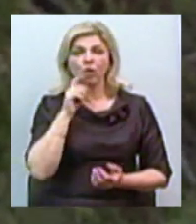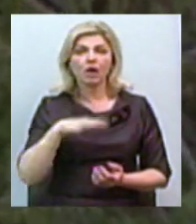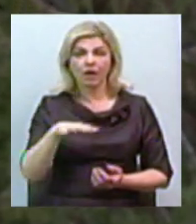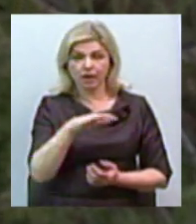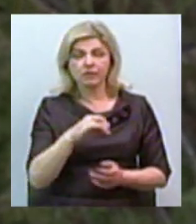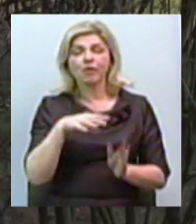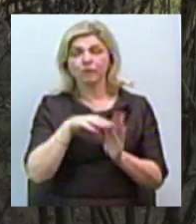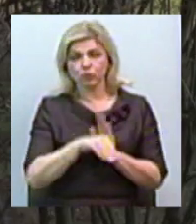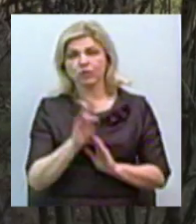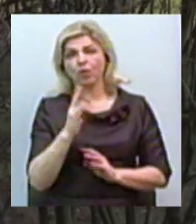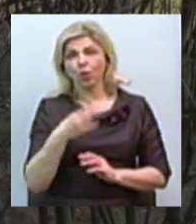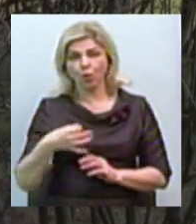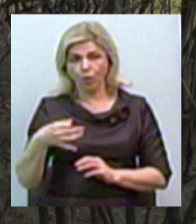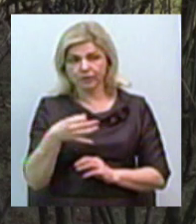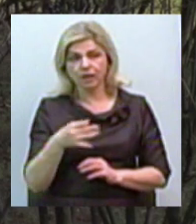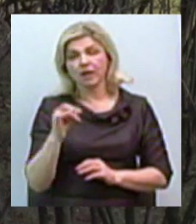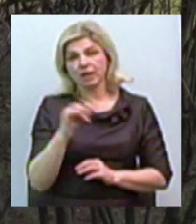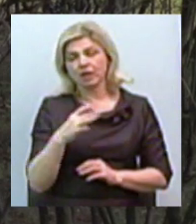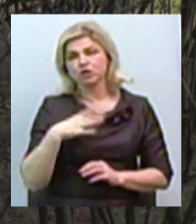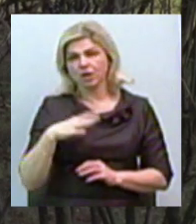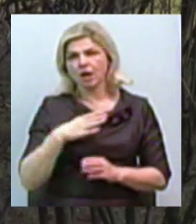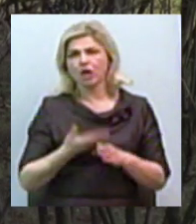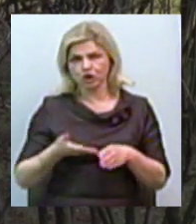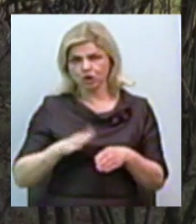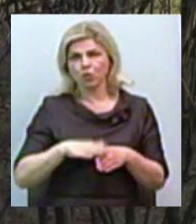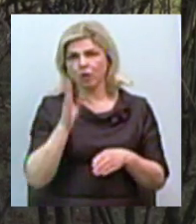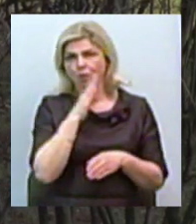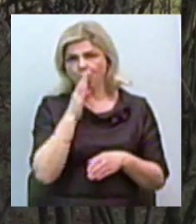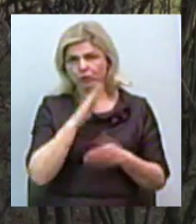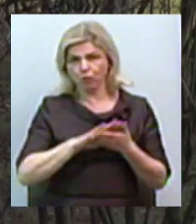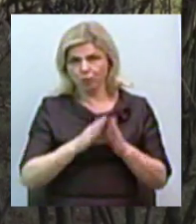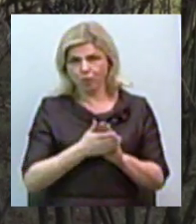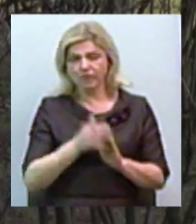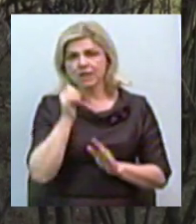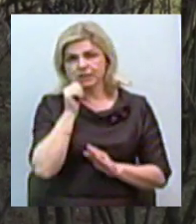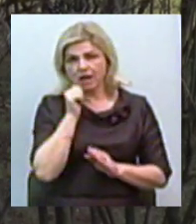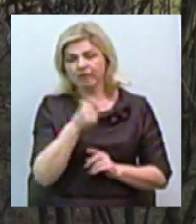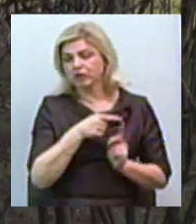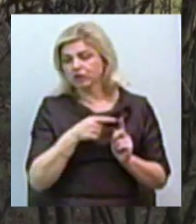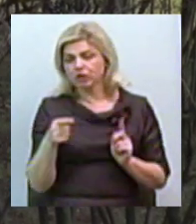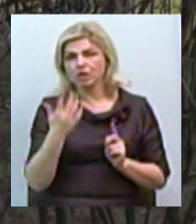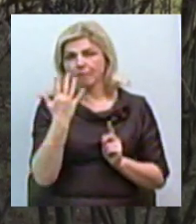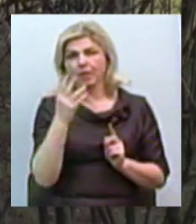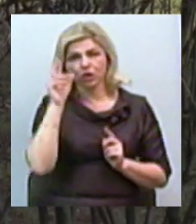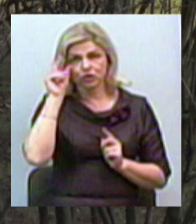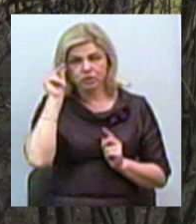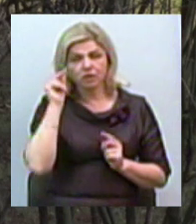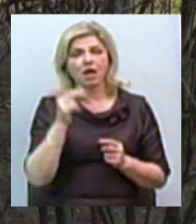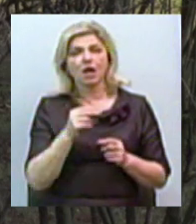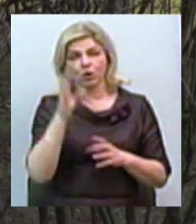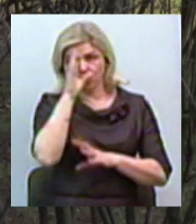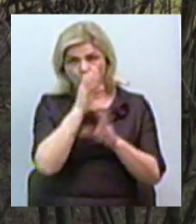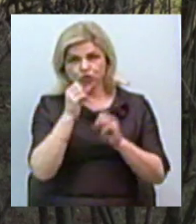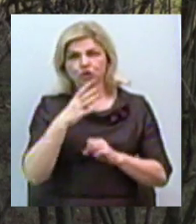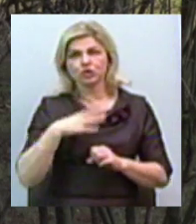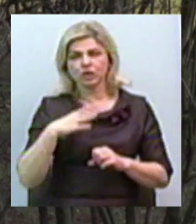Миколаївській області. З ним ми очікуємо складні погодні умови. Завтра протягом 5-го числа, фактично вже з найближчої ночі, ми очікуємо